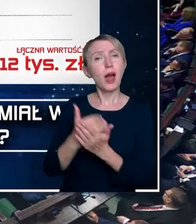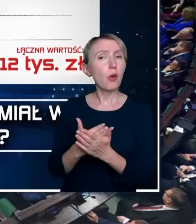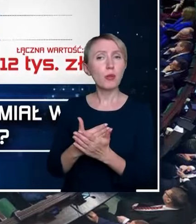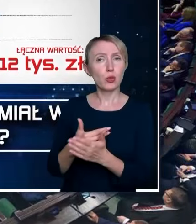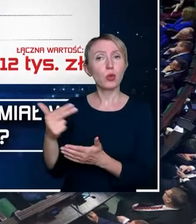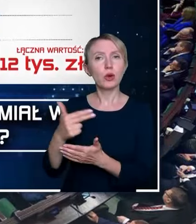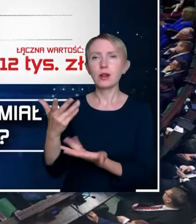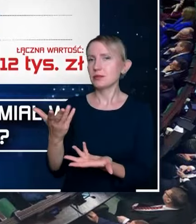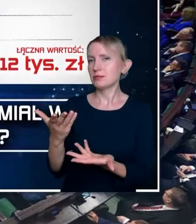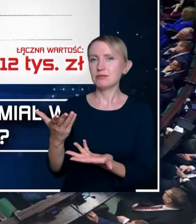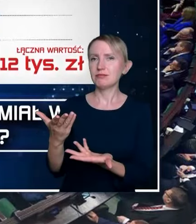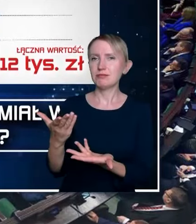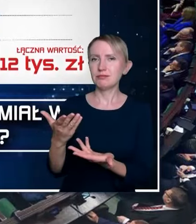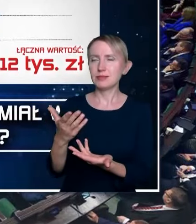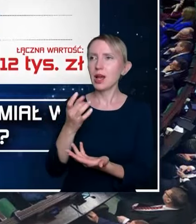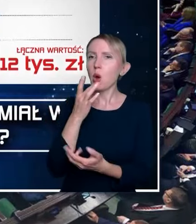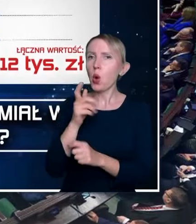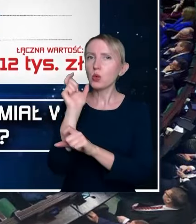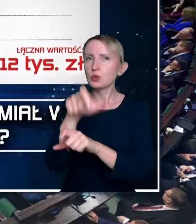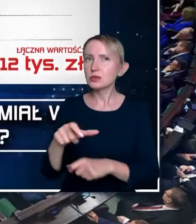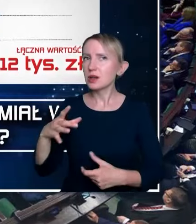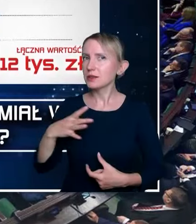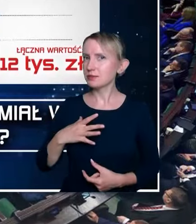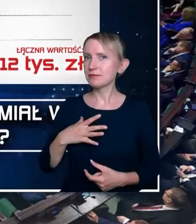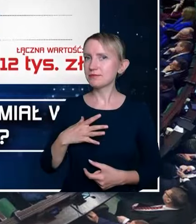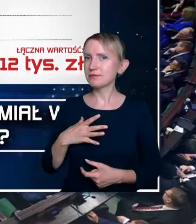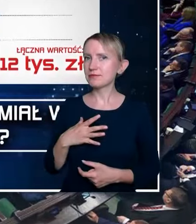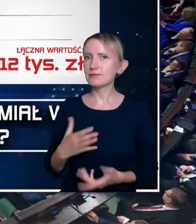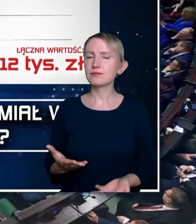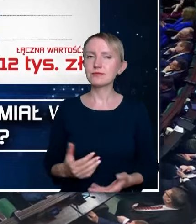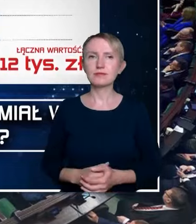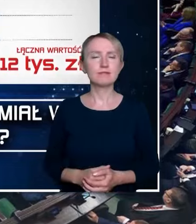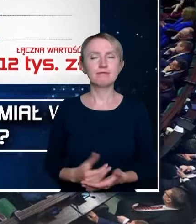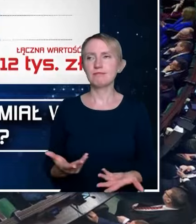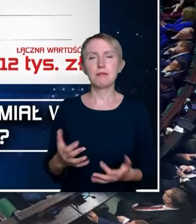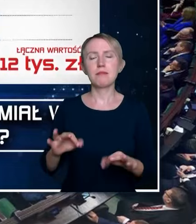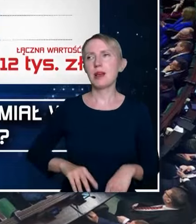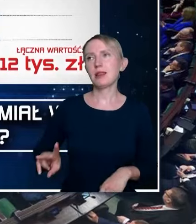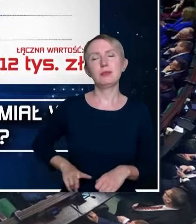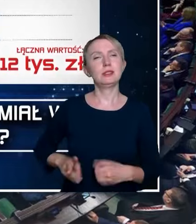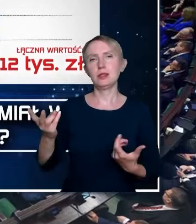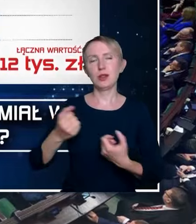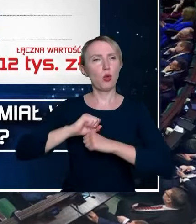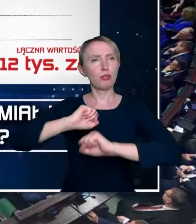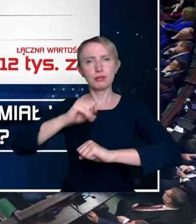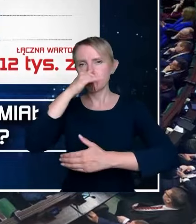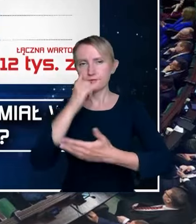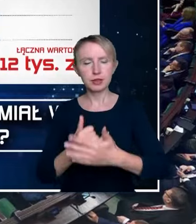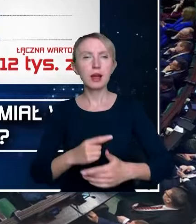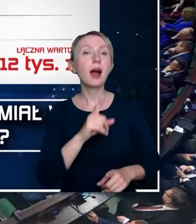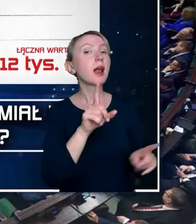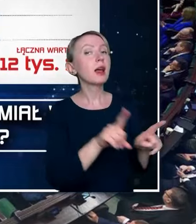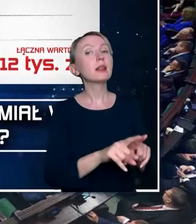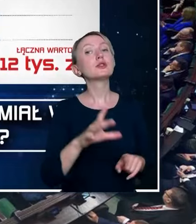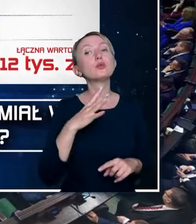powiedziawszy te zarzuty, które zostały przedstawione są miażdżące dla pana ministra Kropiwnickiego. Ale przy tej okazji pojawił